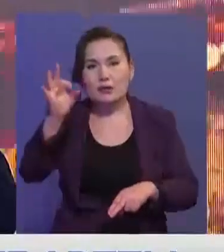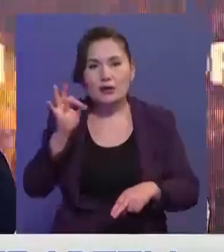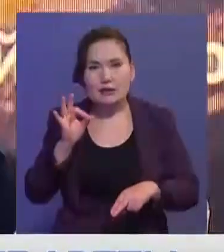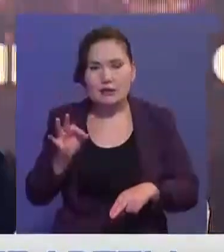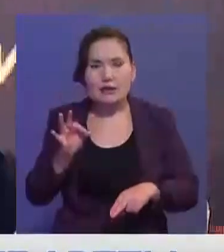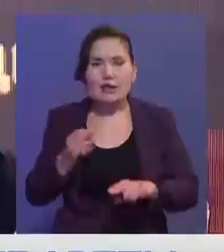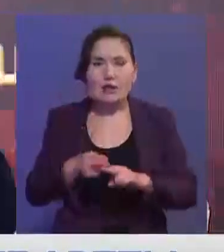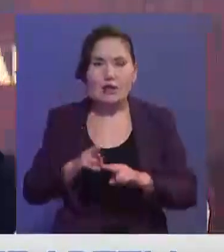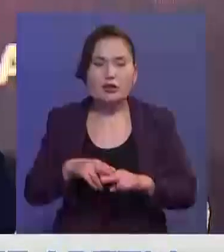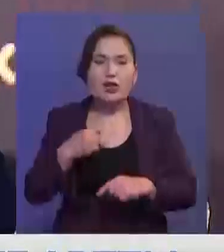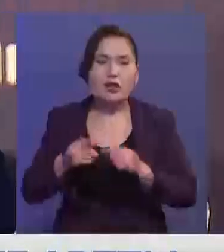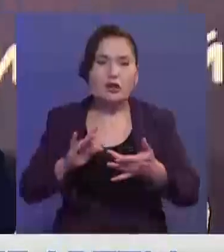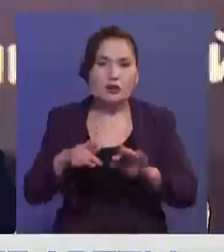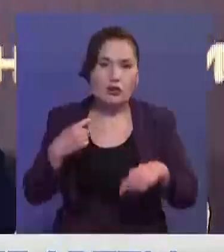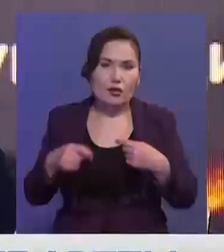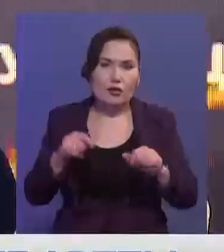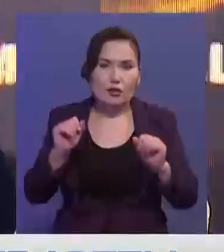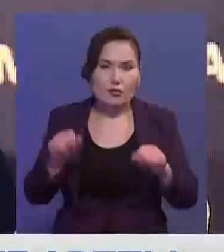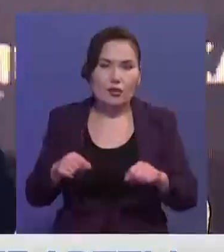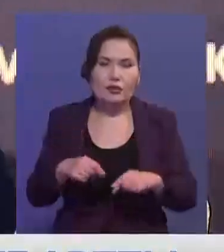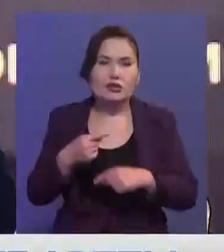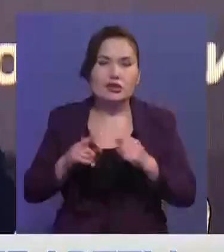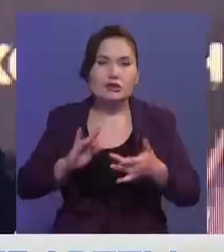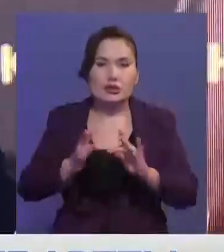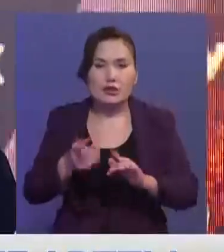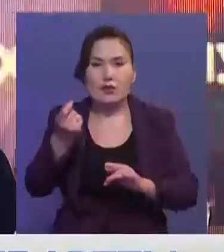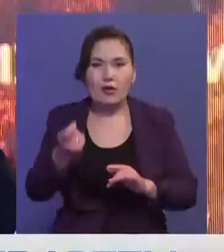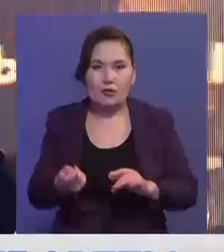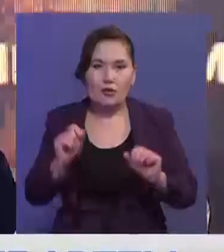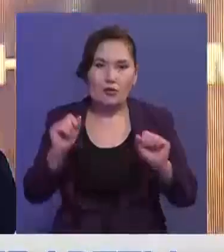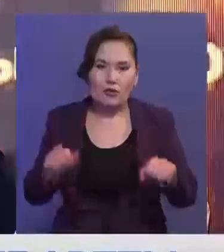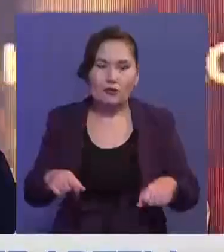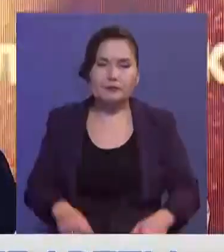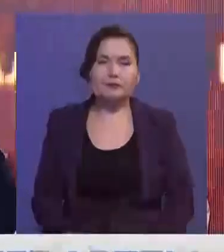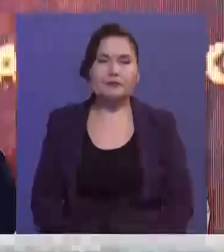соңғы бағасын төменде төгі мүмкіндік көретін боламыз.